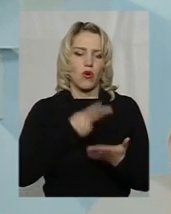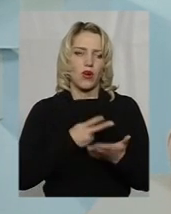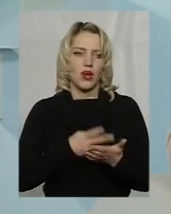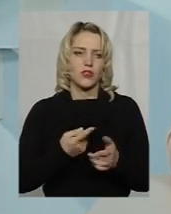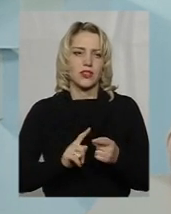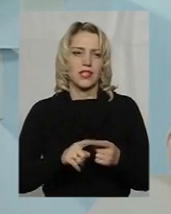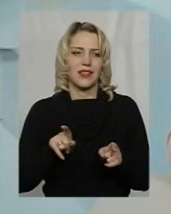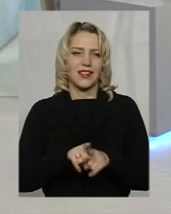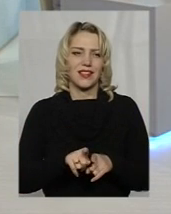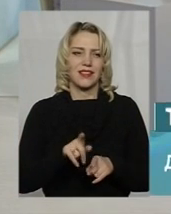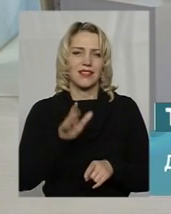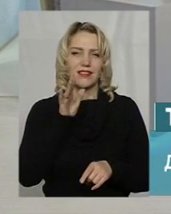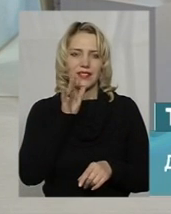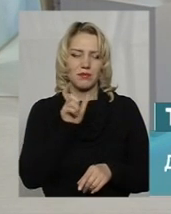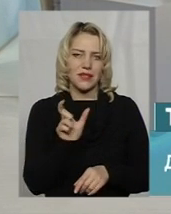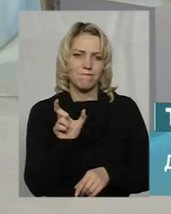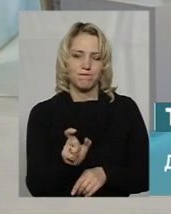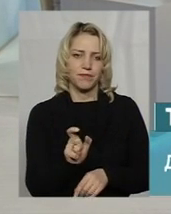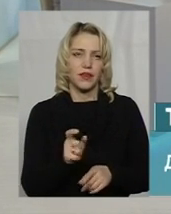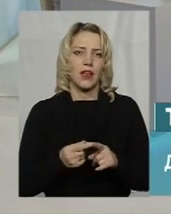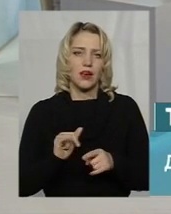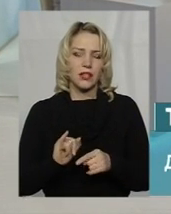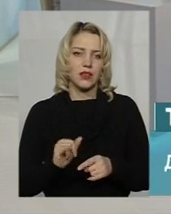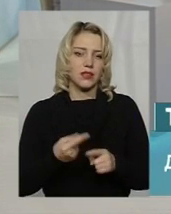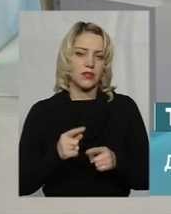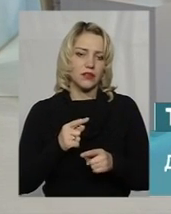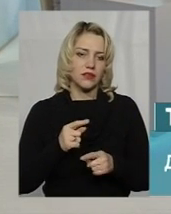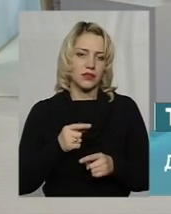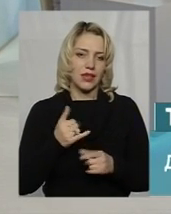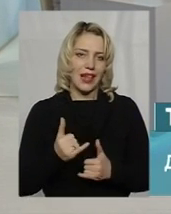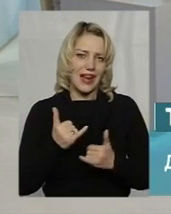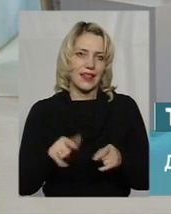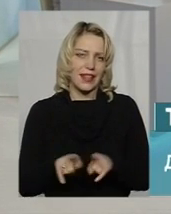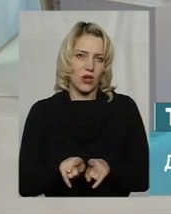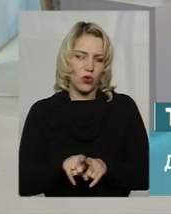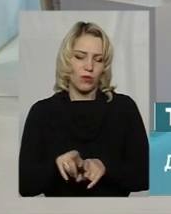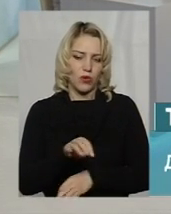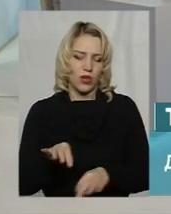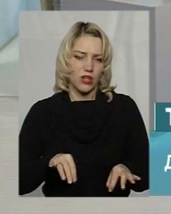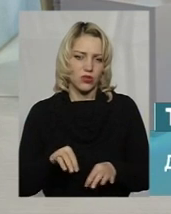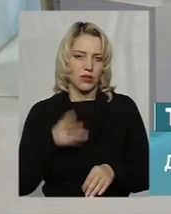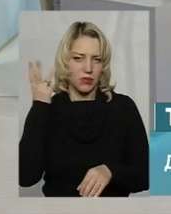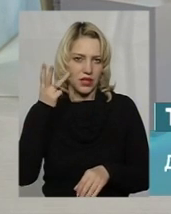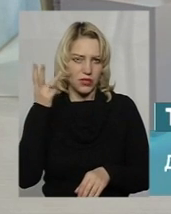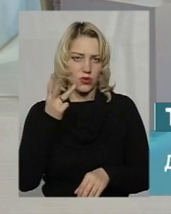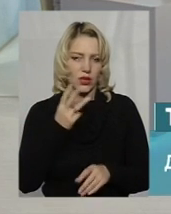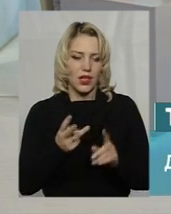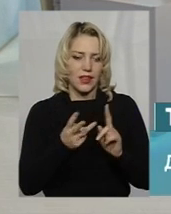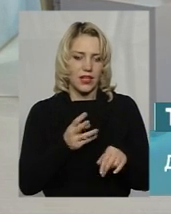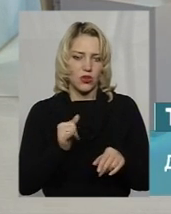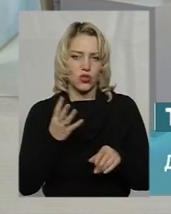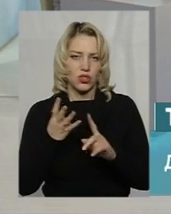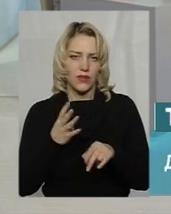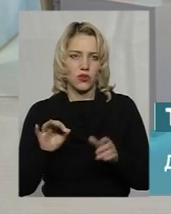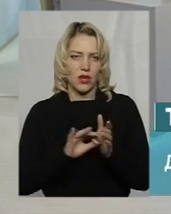ну, в такий термін скластися неможливо. Тому що ми зараз говоримо про те, що для проєкту Хмельницької 3-4 блоку